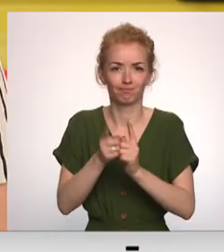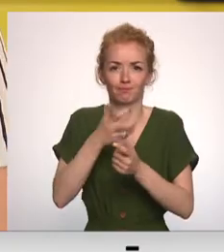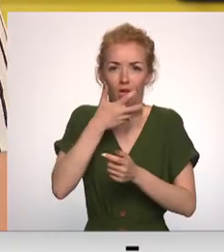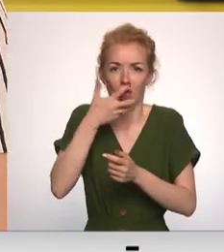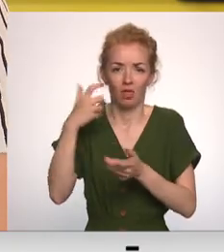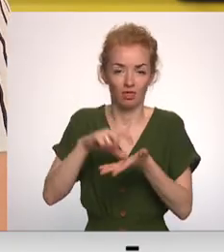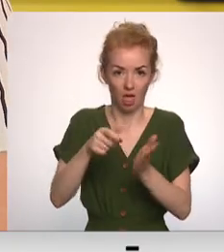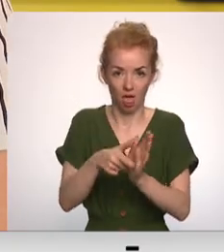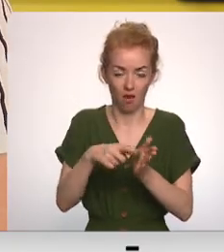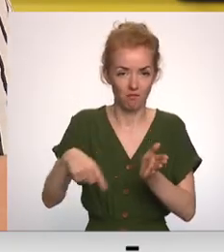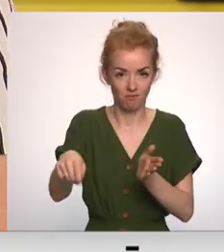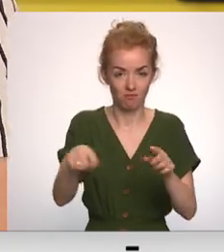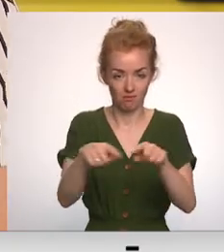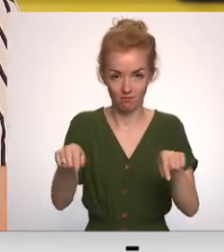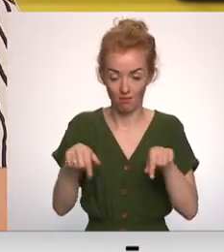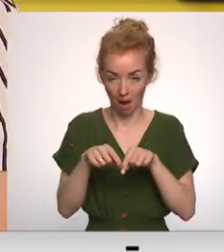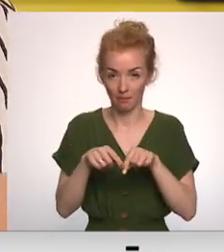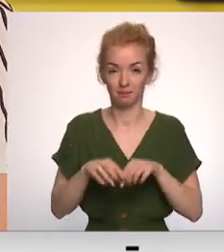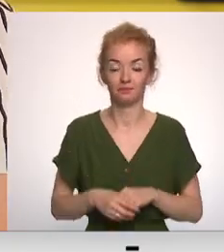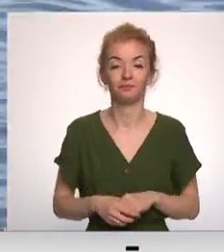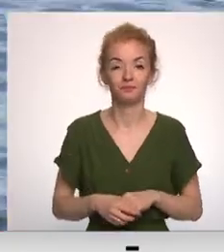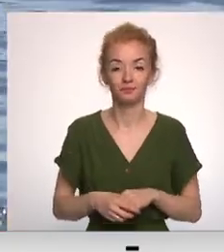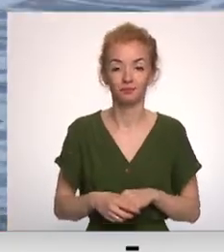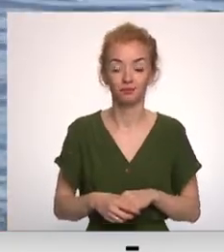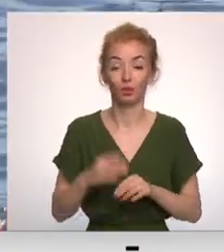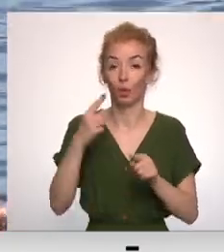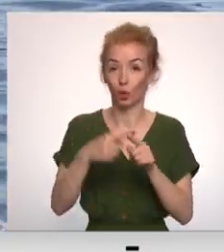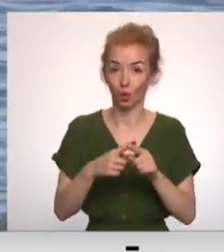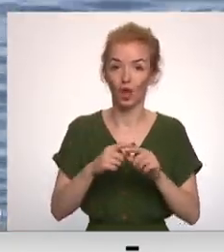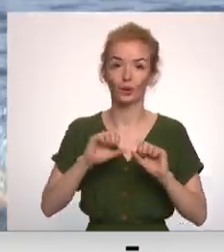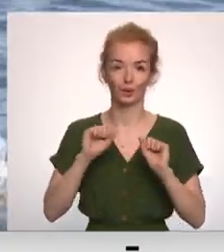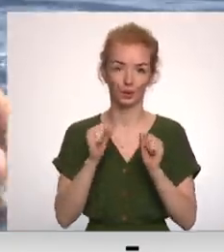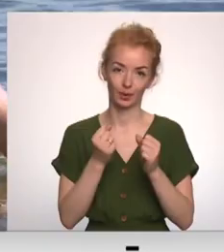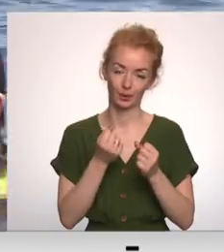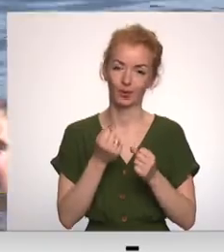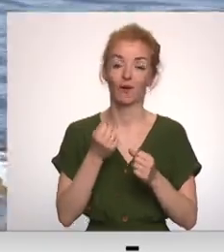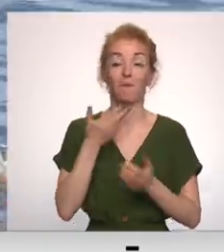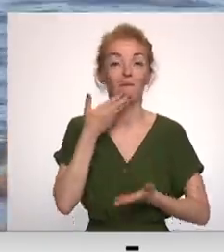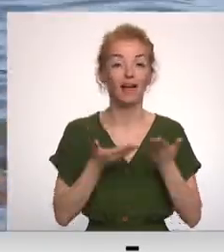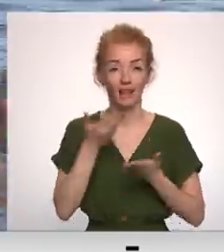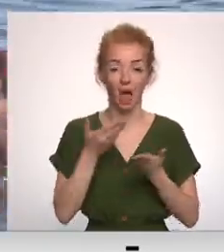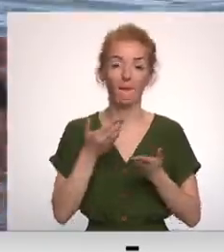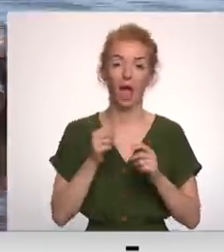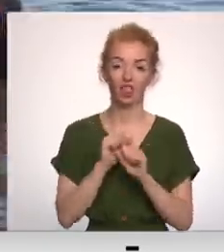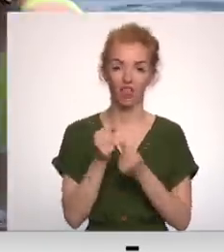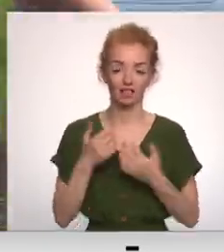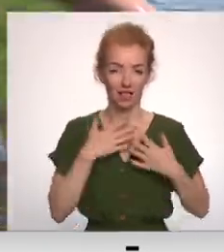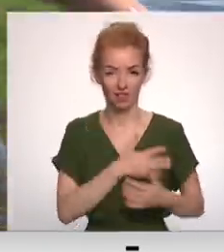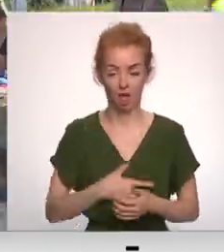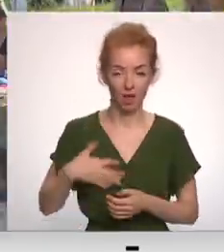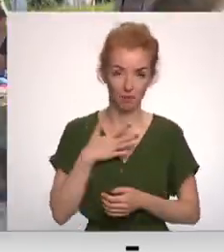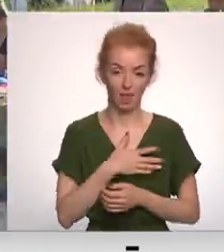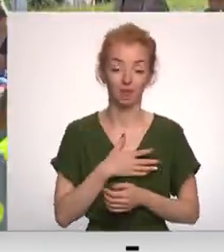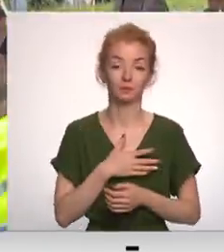pēc vēl vairāk nekā tas notiek. Un atveicināšanās. Mēģinam atveicināt savu ķermeni.